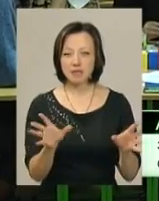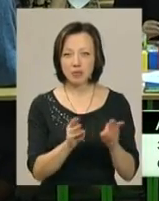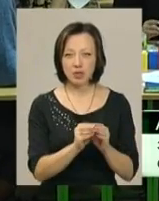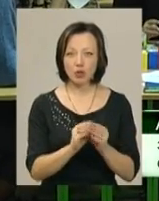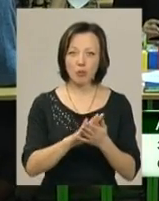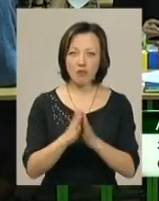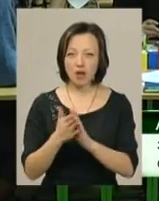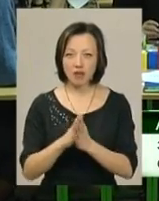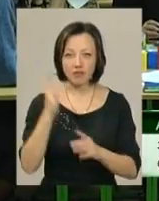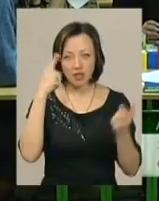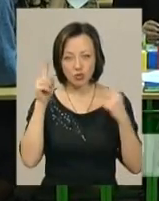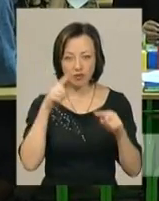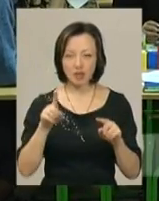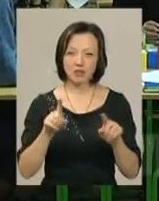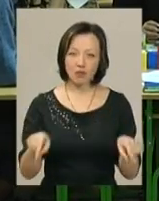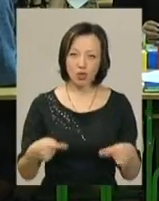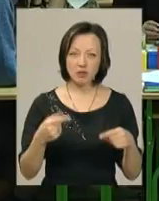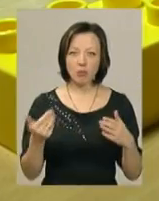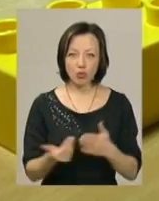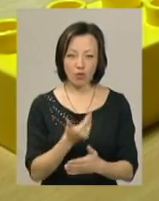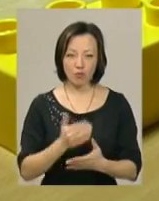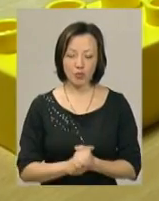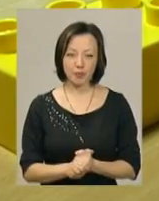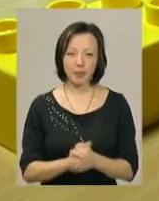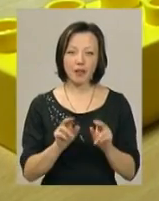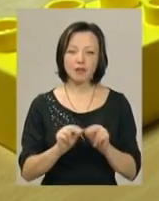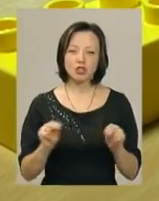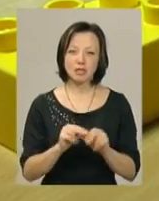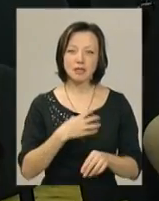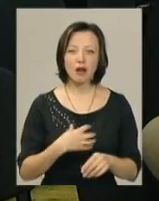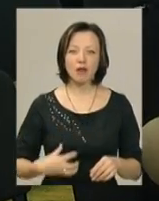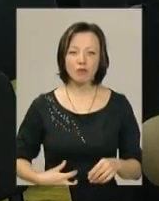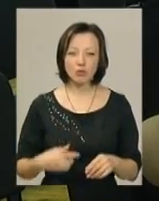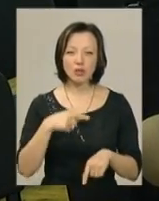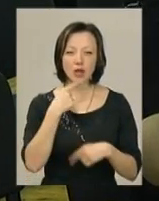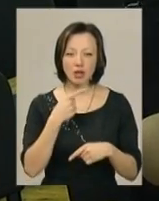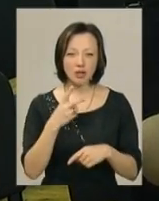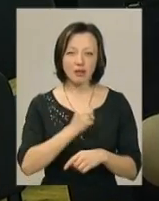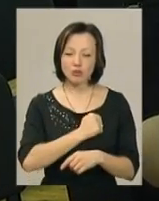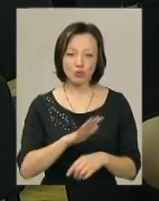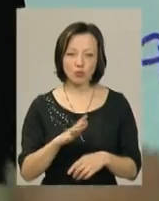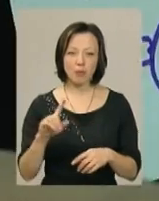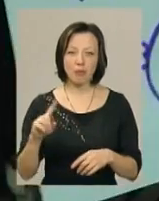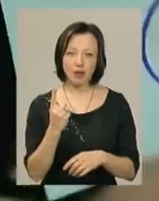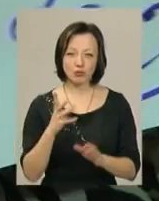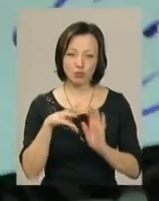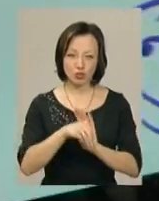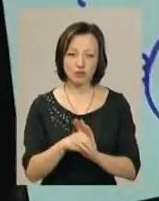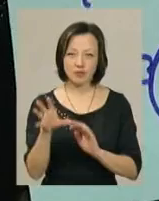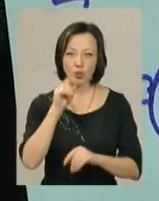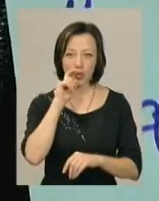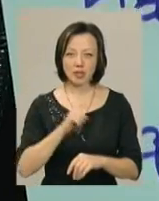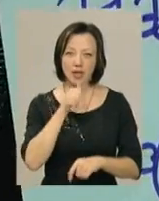фантазувати, щось творити по-новому. Учителька зі Славути Наталія Соколова каже, не шкодує, що першою долучилася до